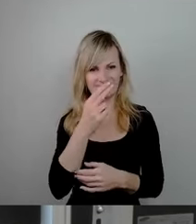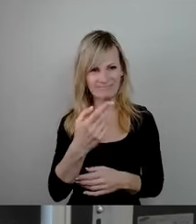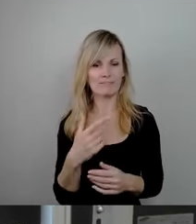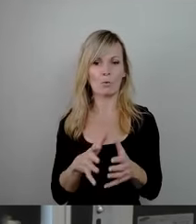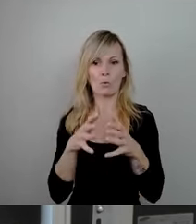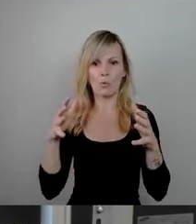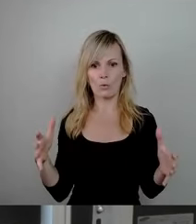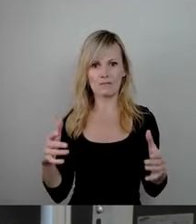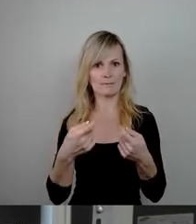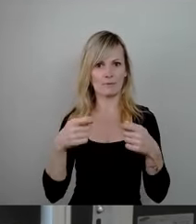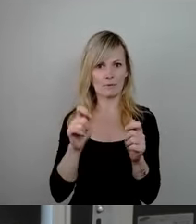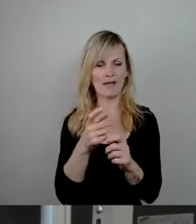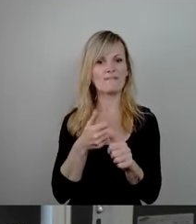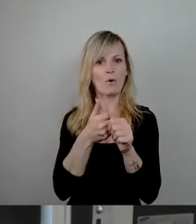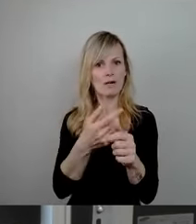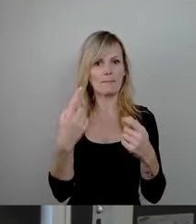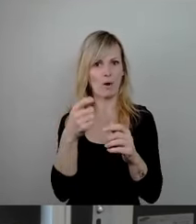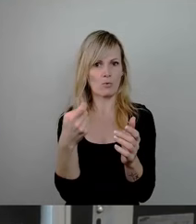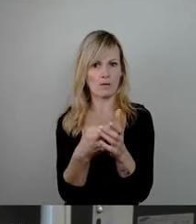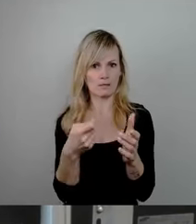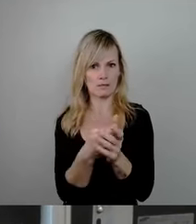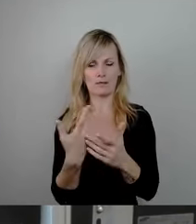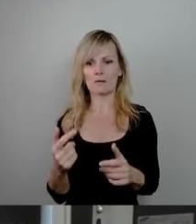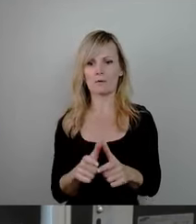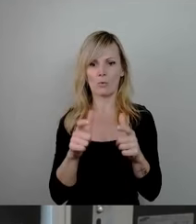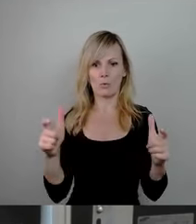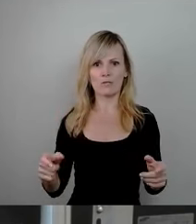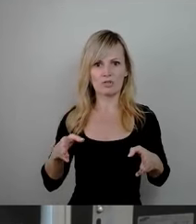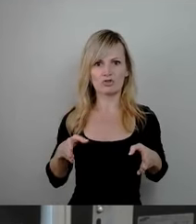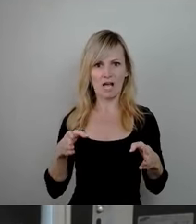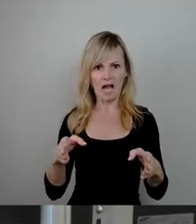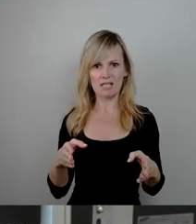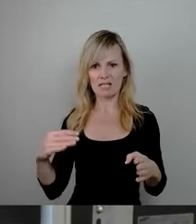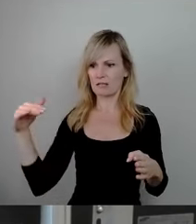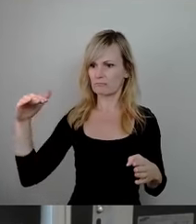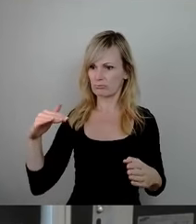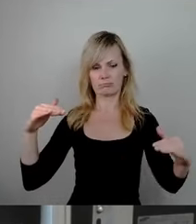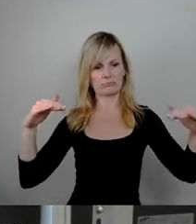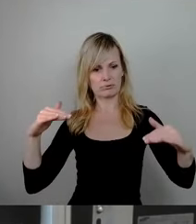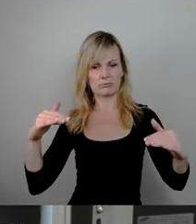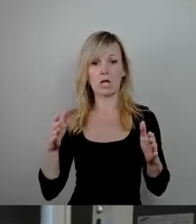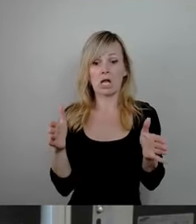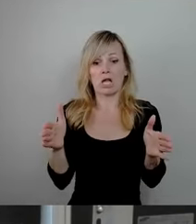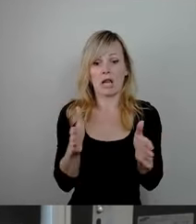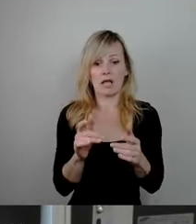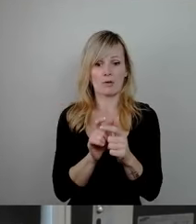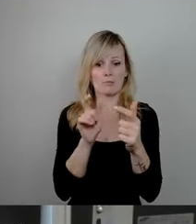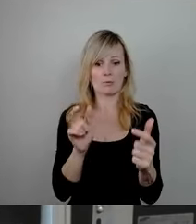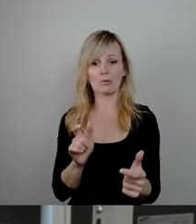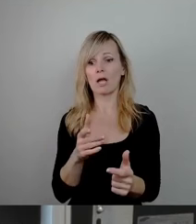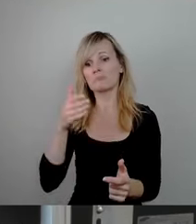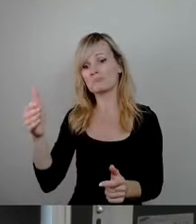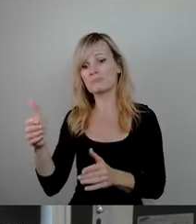aber auch große Zustraßen, eine kleine Brücke könnte vielleicht irgendwie Platz für Wohnbebauung rechts und links